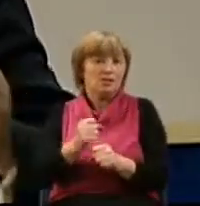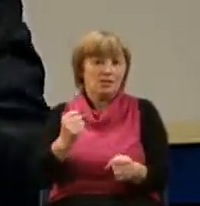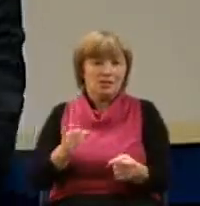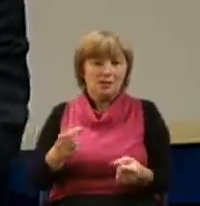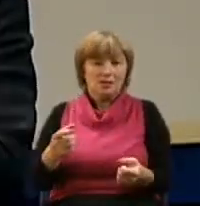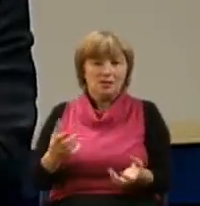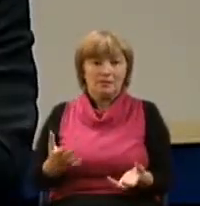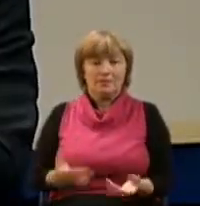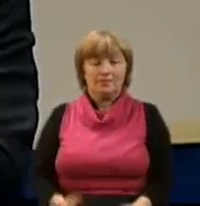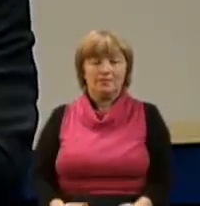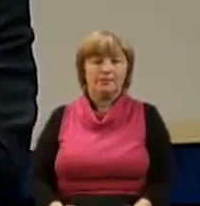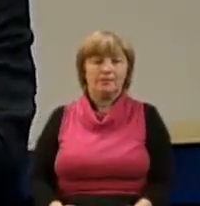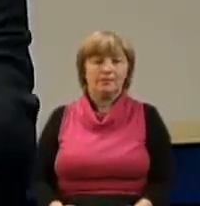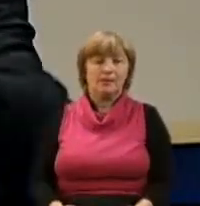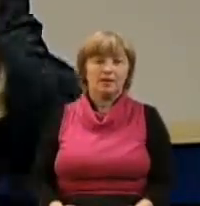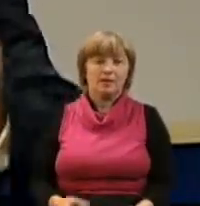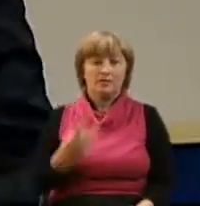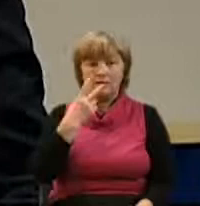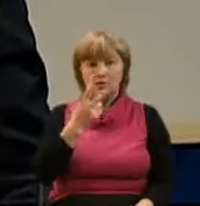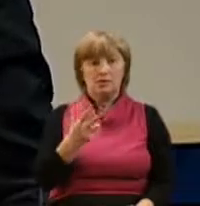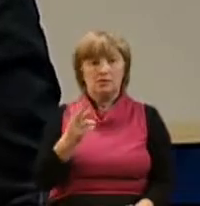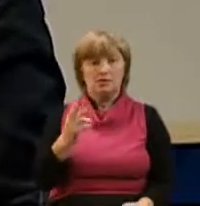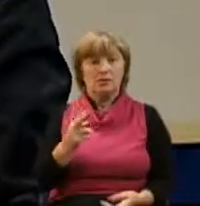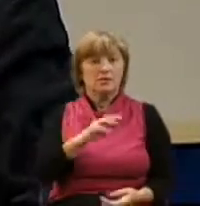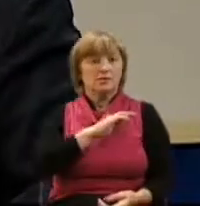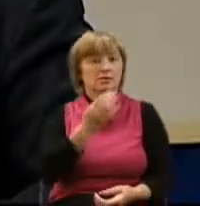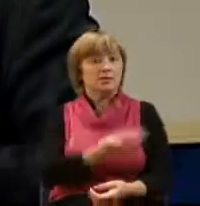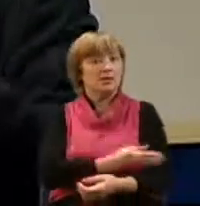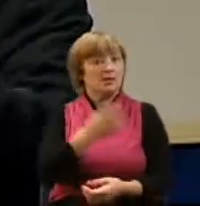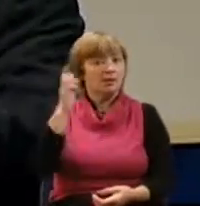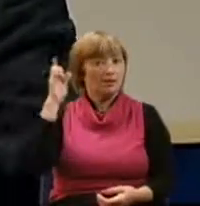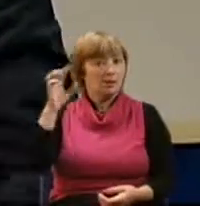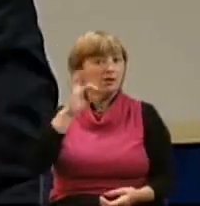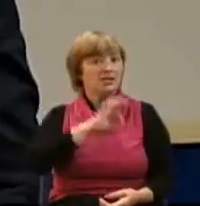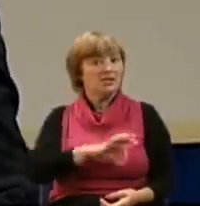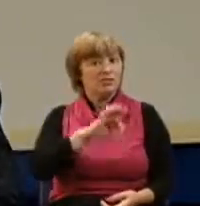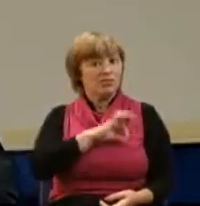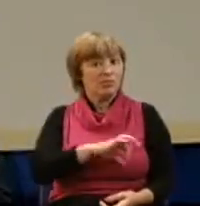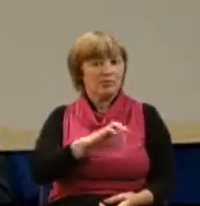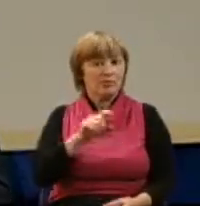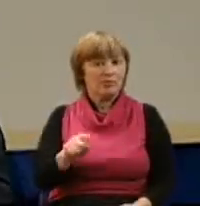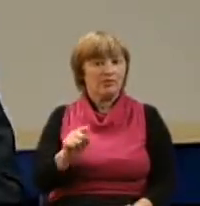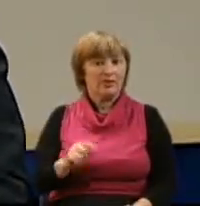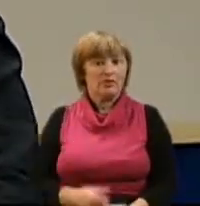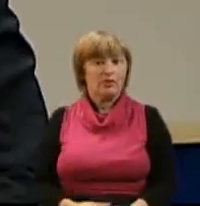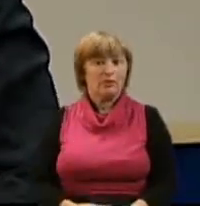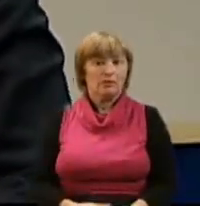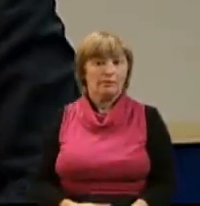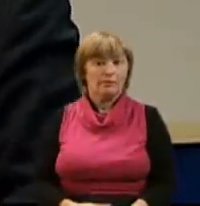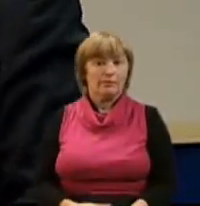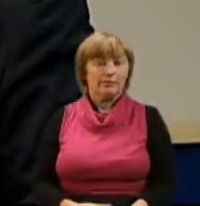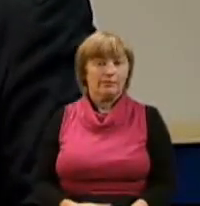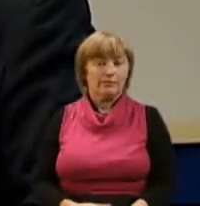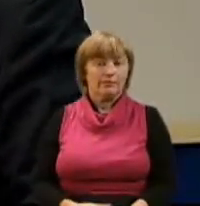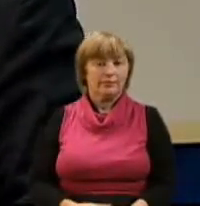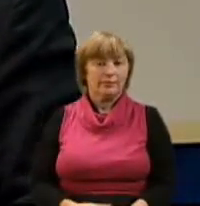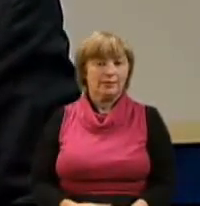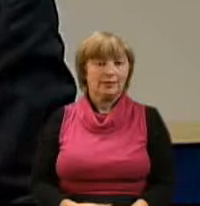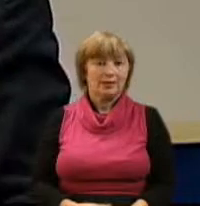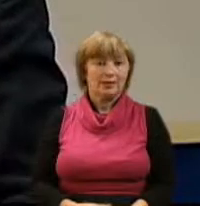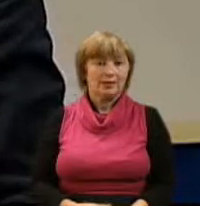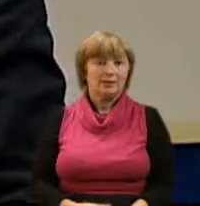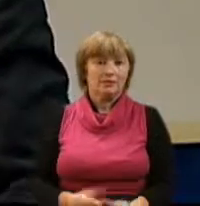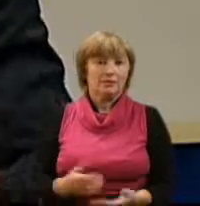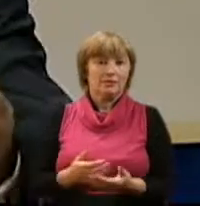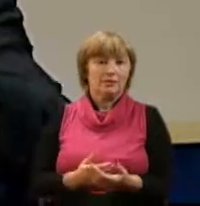делать, чем-то заниматься. И мы видим, насколько сильно Бог использовал также и апостола Павла в